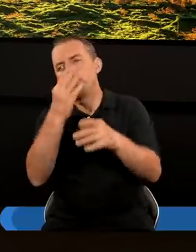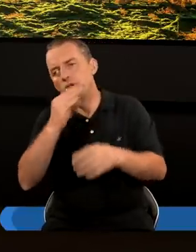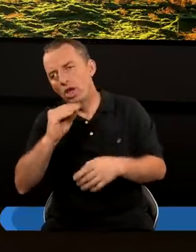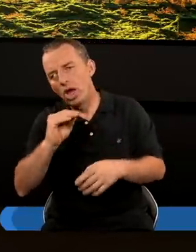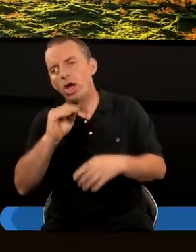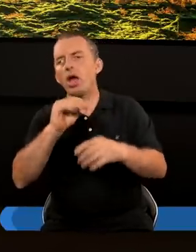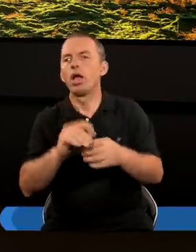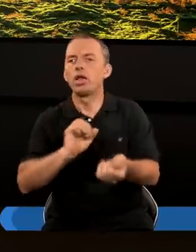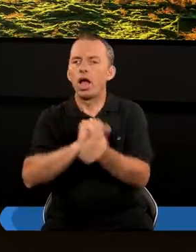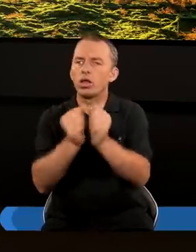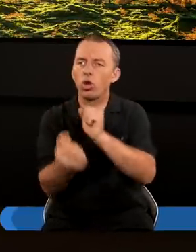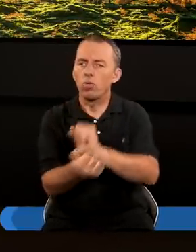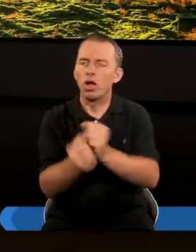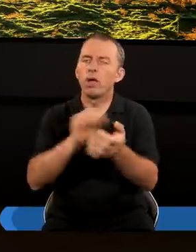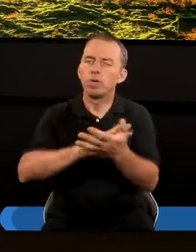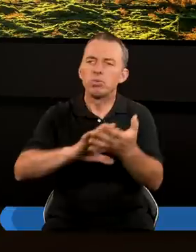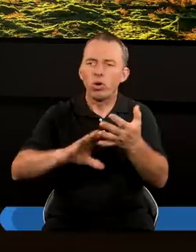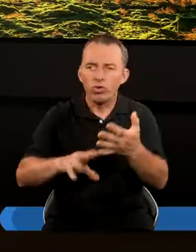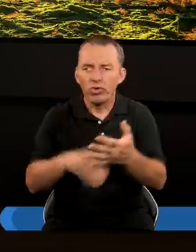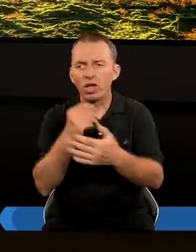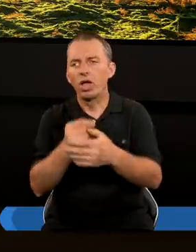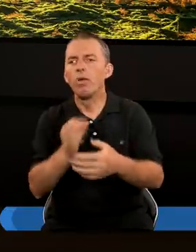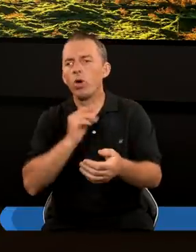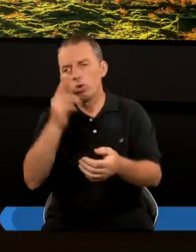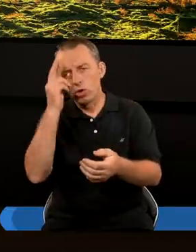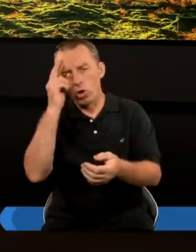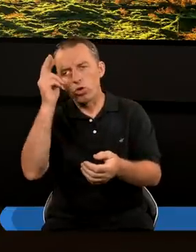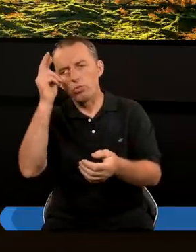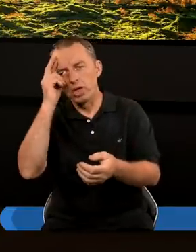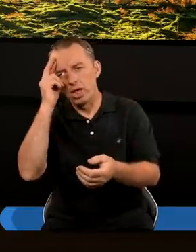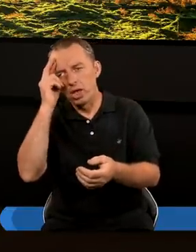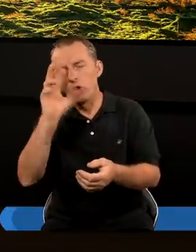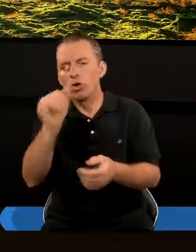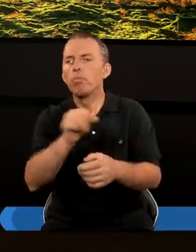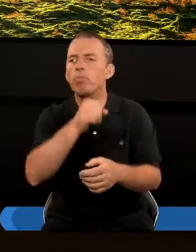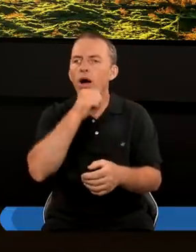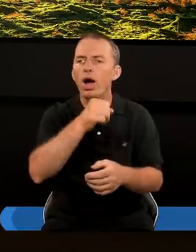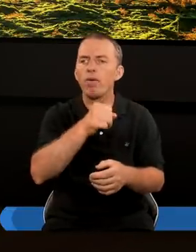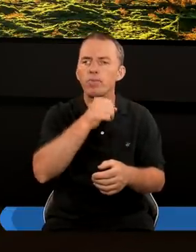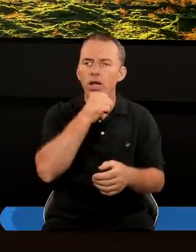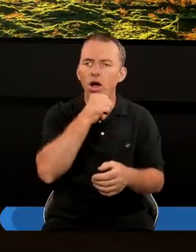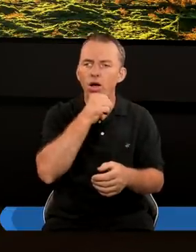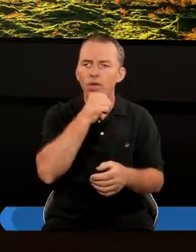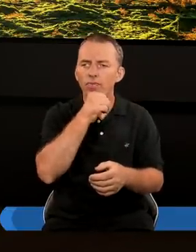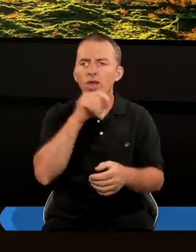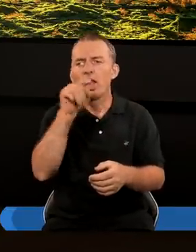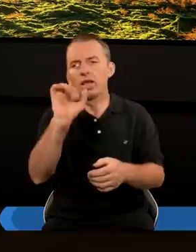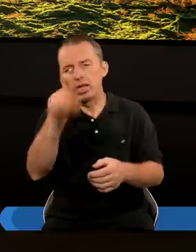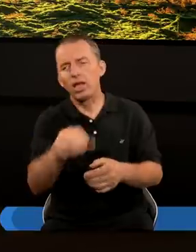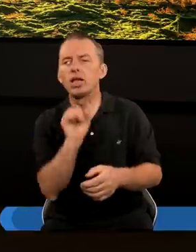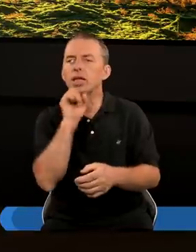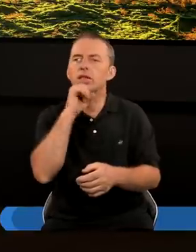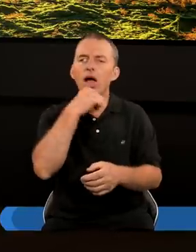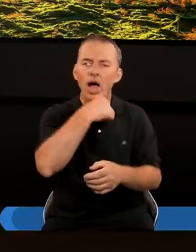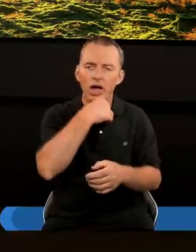są, inni nie Natomiast Pismo Święte W moim zrozumieniu Czym jest Babilon Tak jak